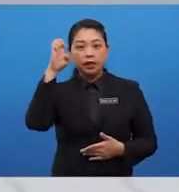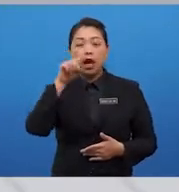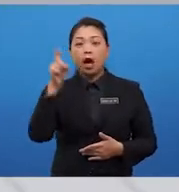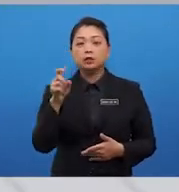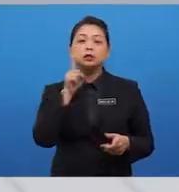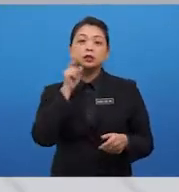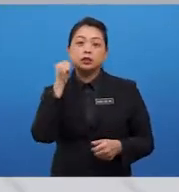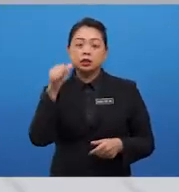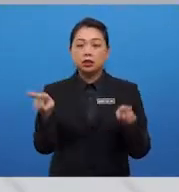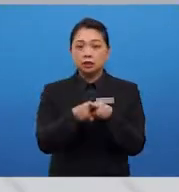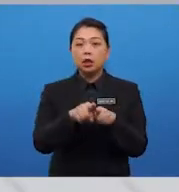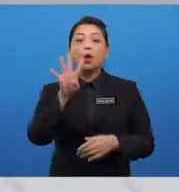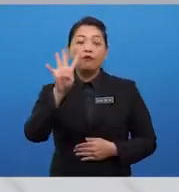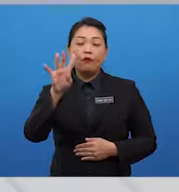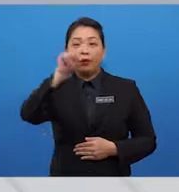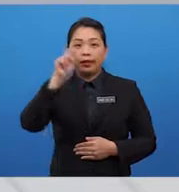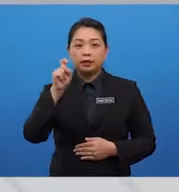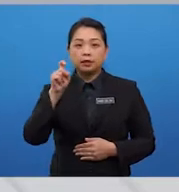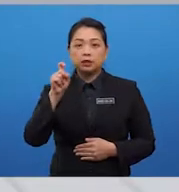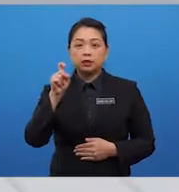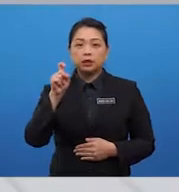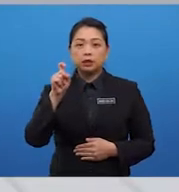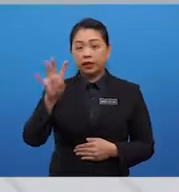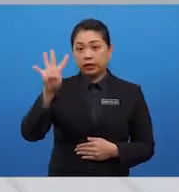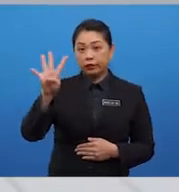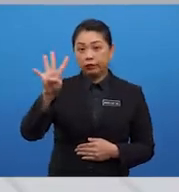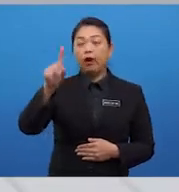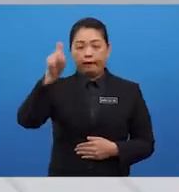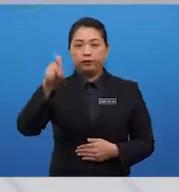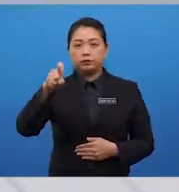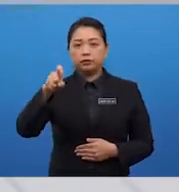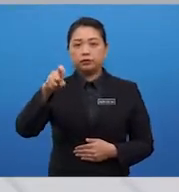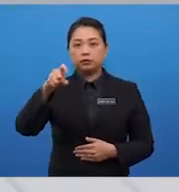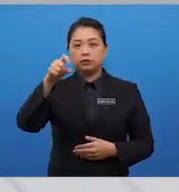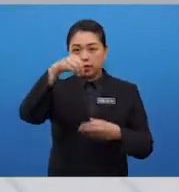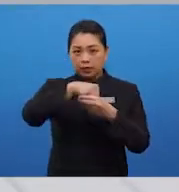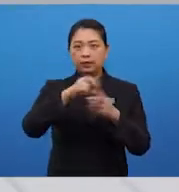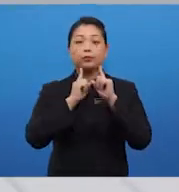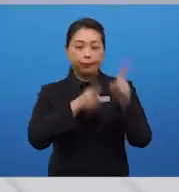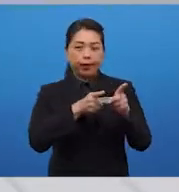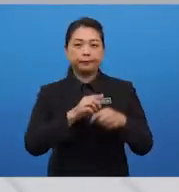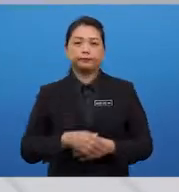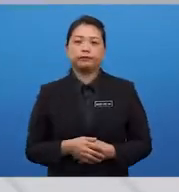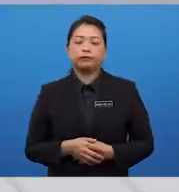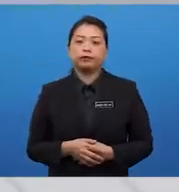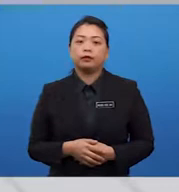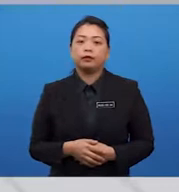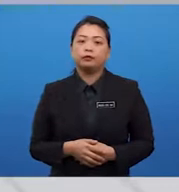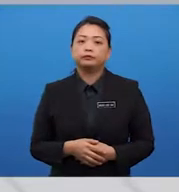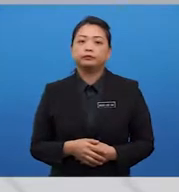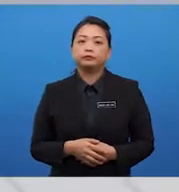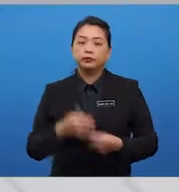questions. And these questions have to be answered in your reply email. Now, the questions he asked were,